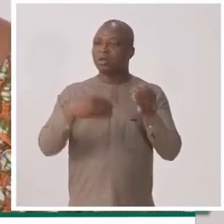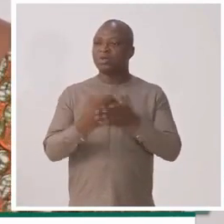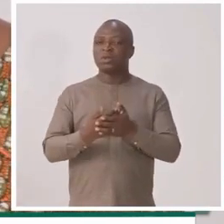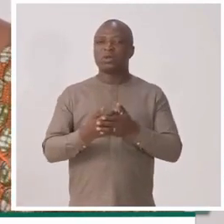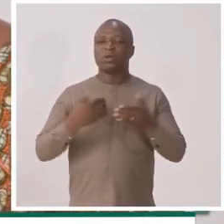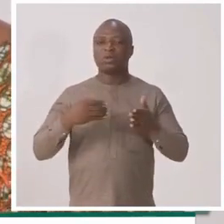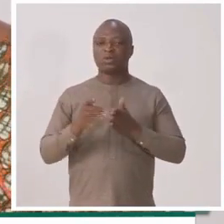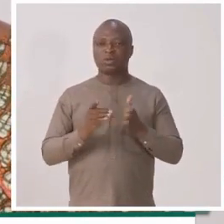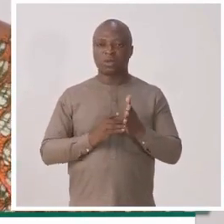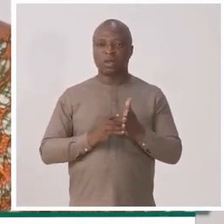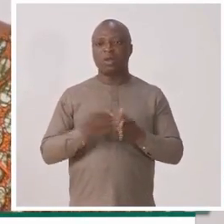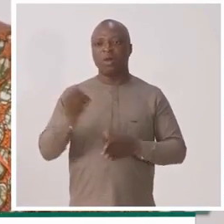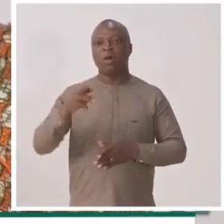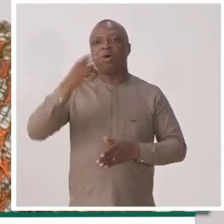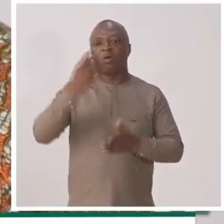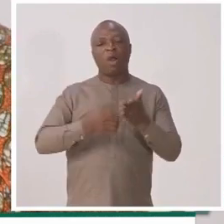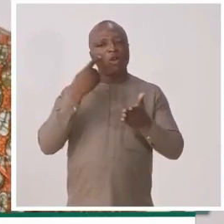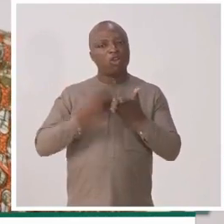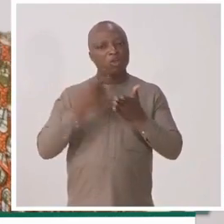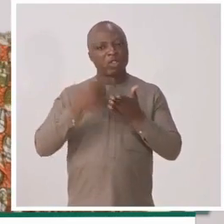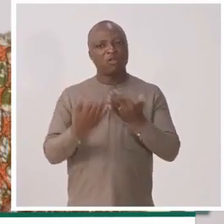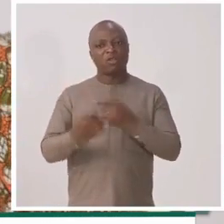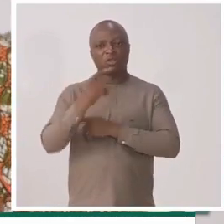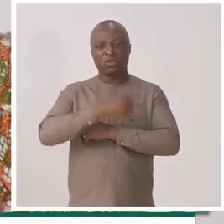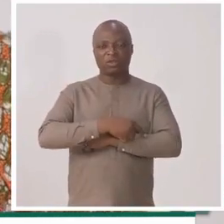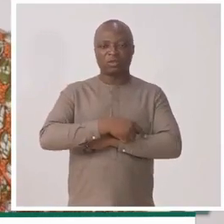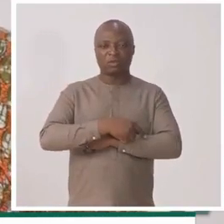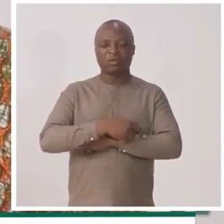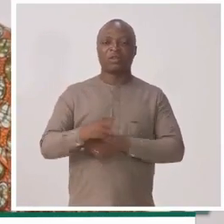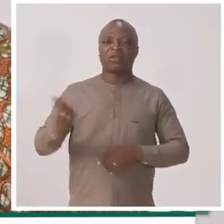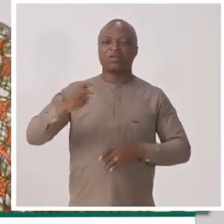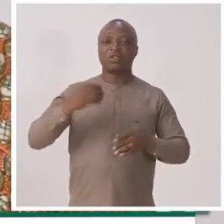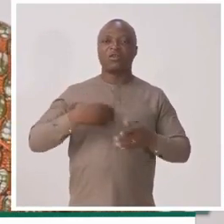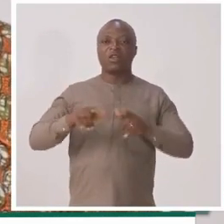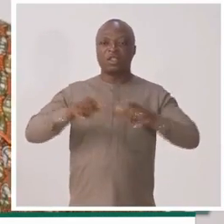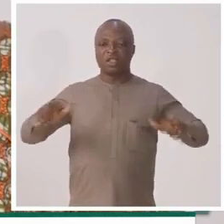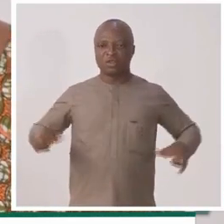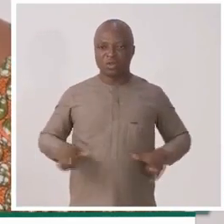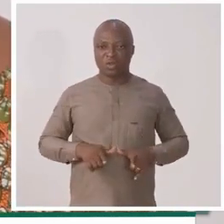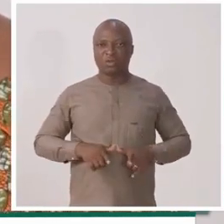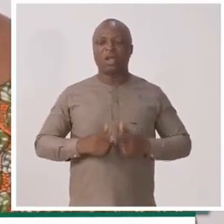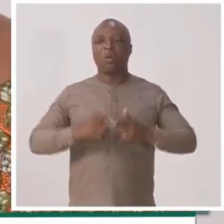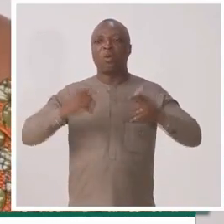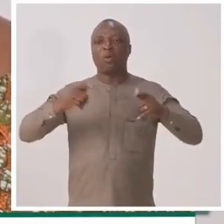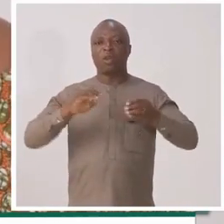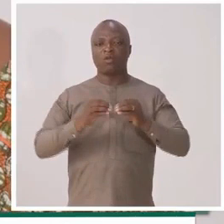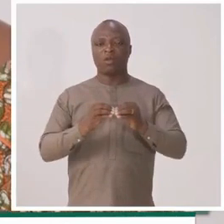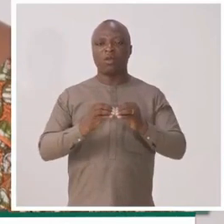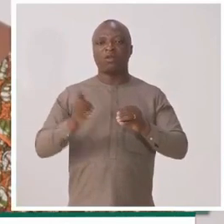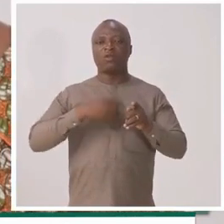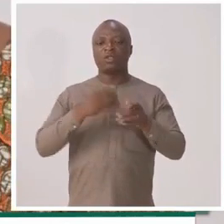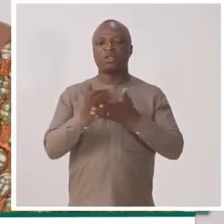tous nos compatriotes ont droit. Or, qu-ce qu'on observe aujourd'hui ? Vous avez des zones à forte concentration